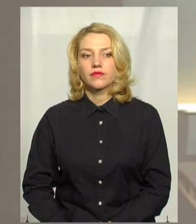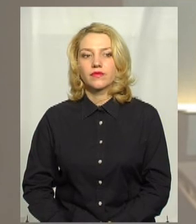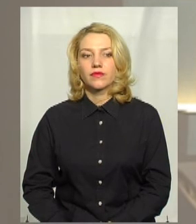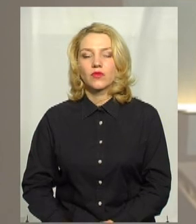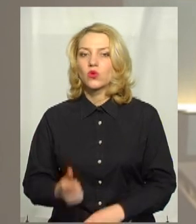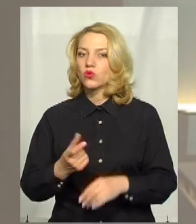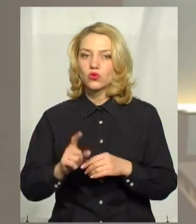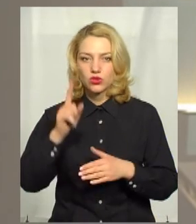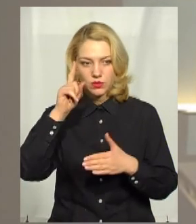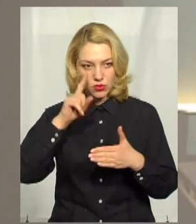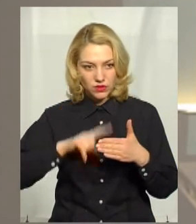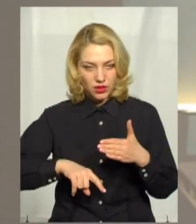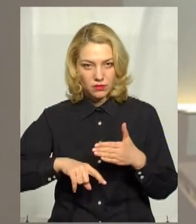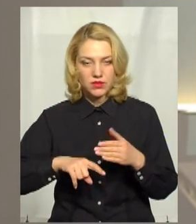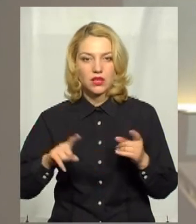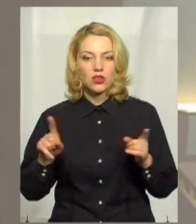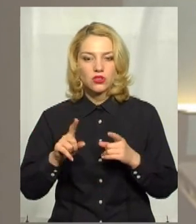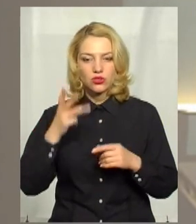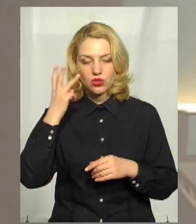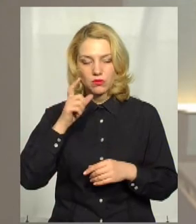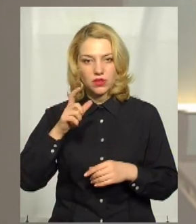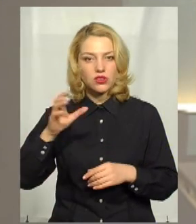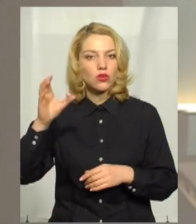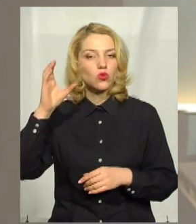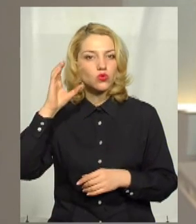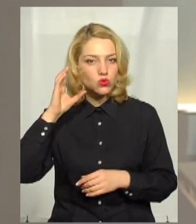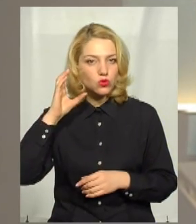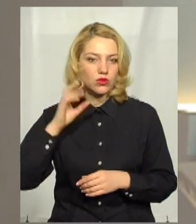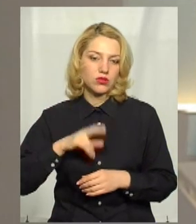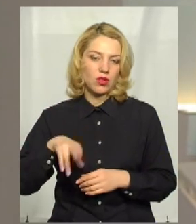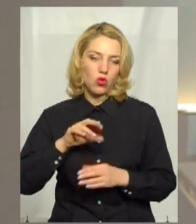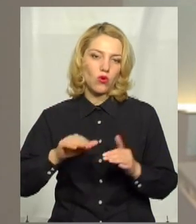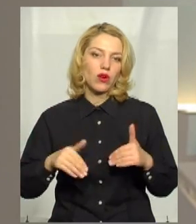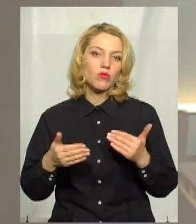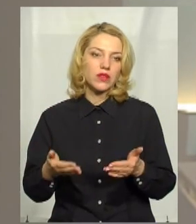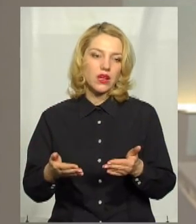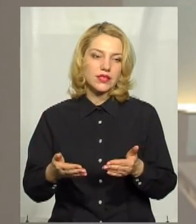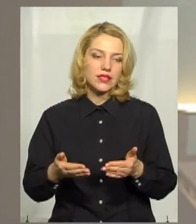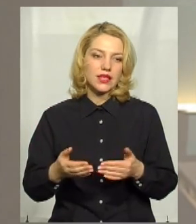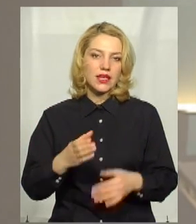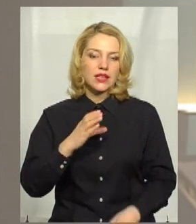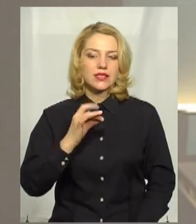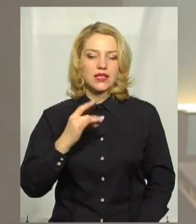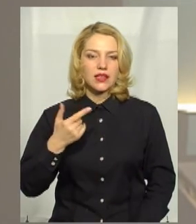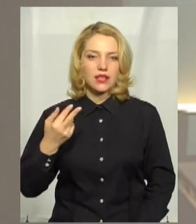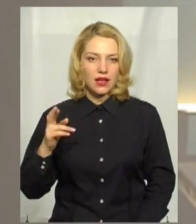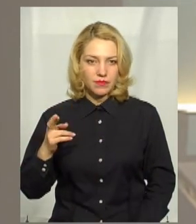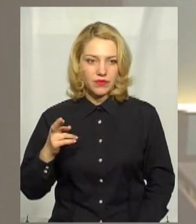Дуже сподіваюся, що хмельничани дослухаються до рекомендацій пана Сергія.